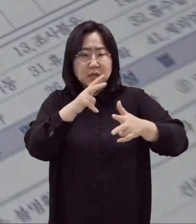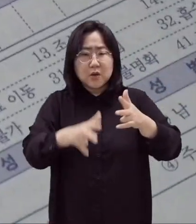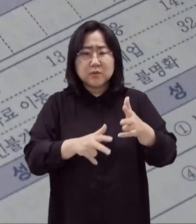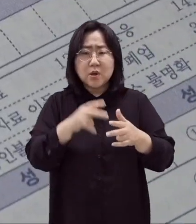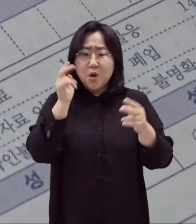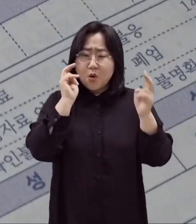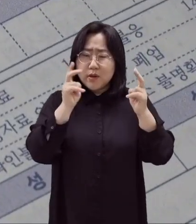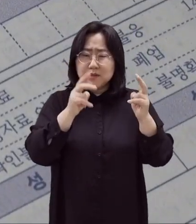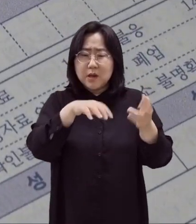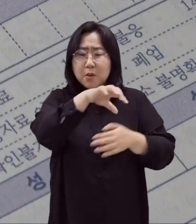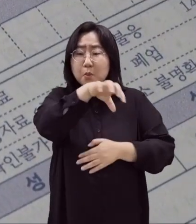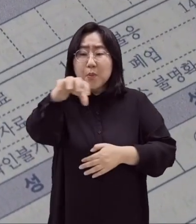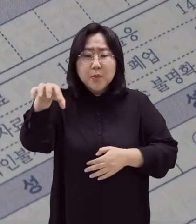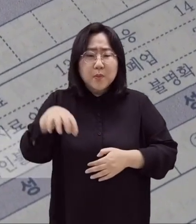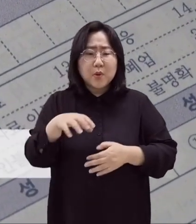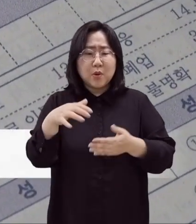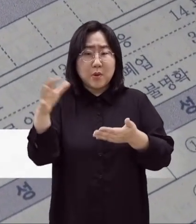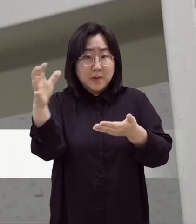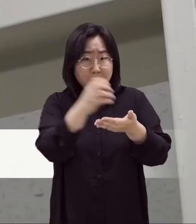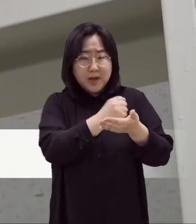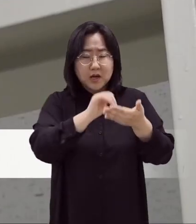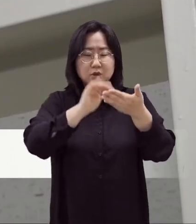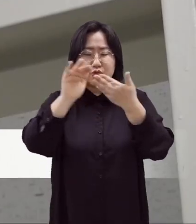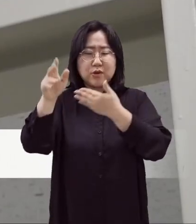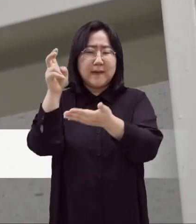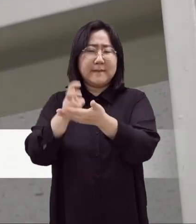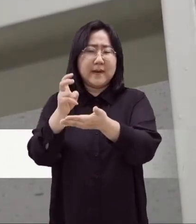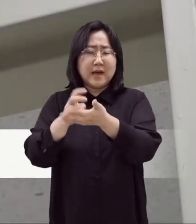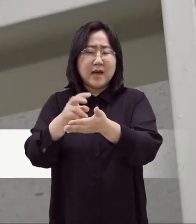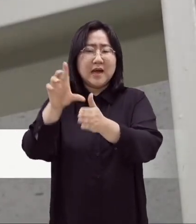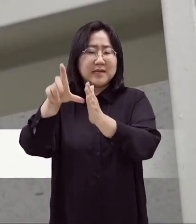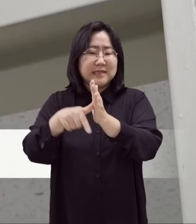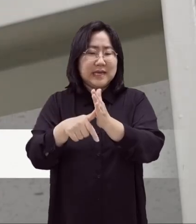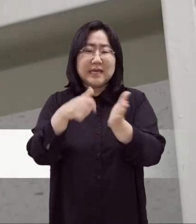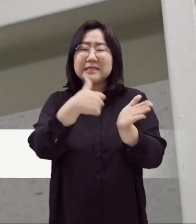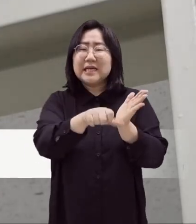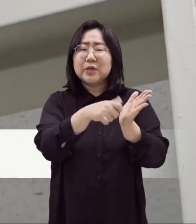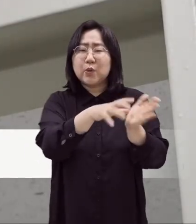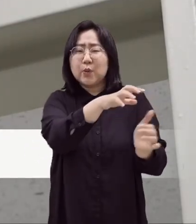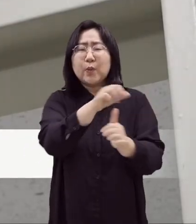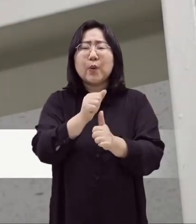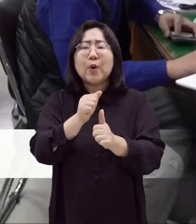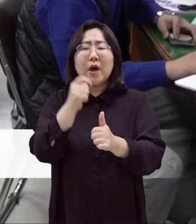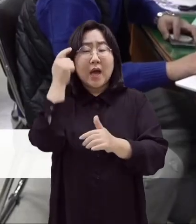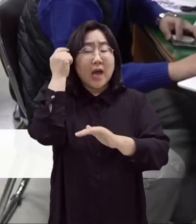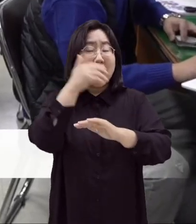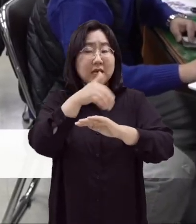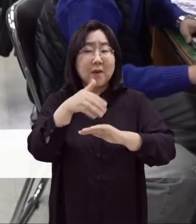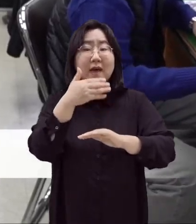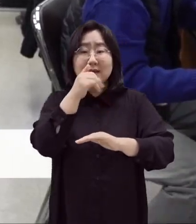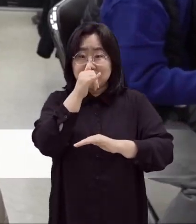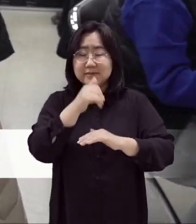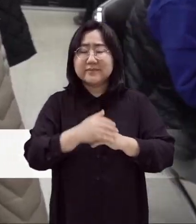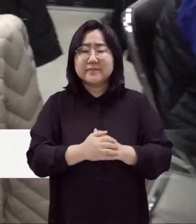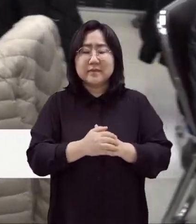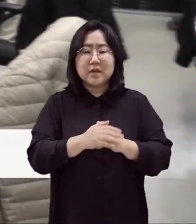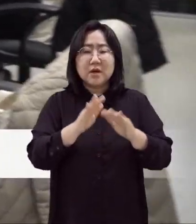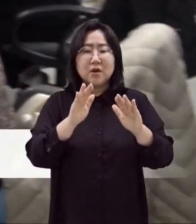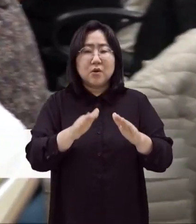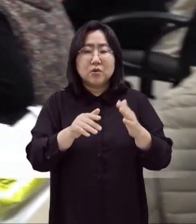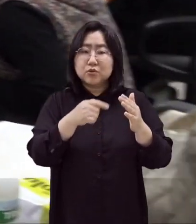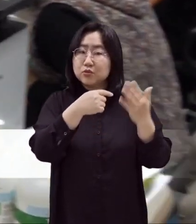규모와 분포 등을 파악해 정책 수립의 기초 자료로 활용되고 있는데요. 오는 9일부터 다음 달